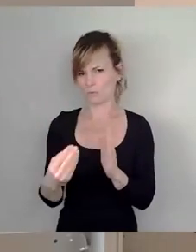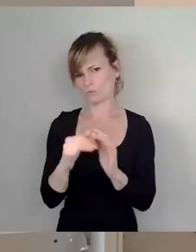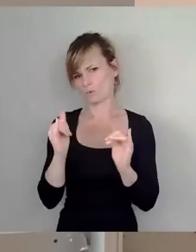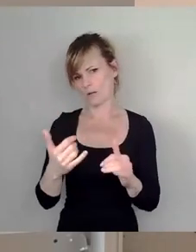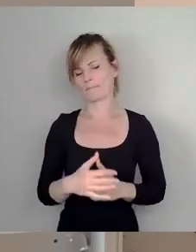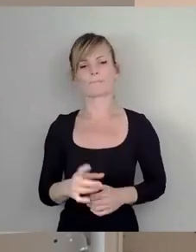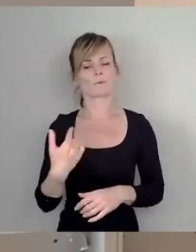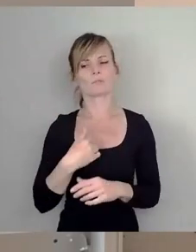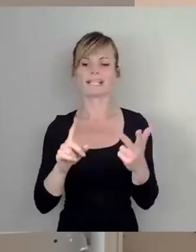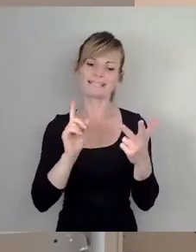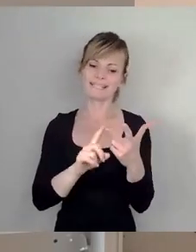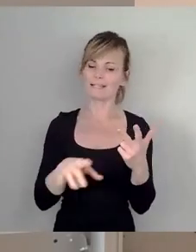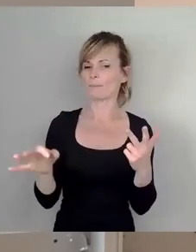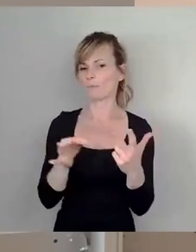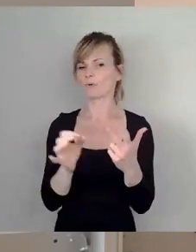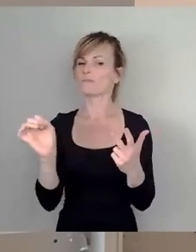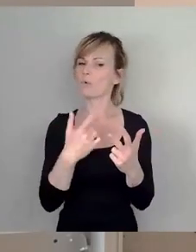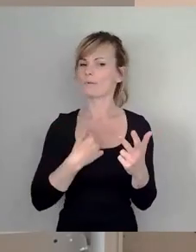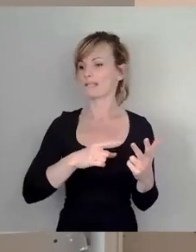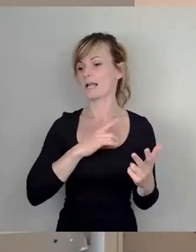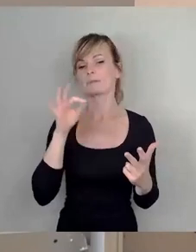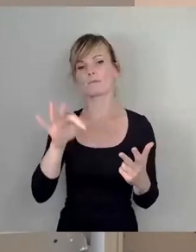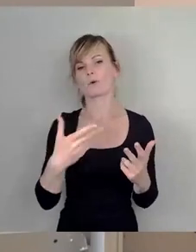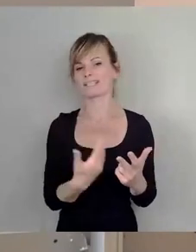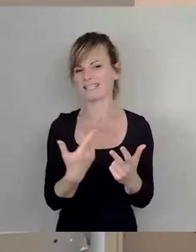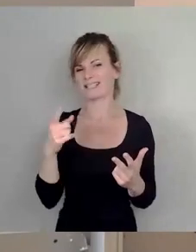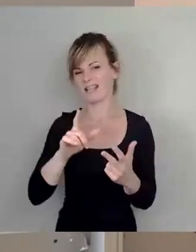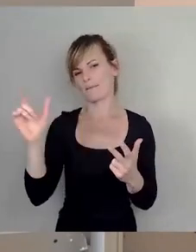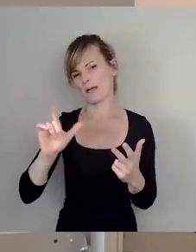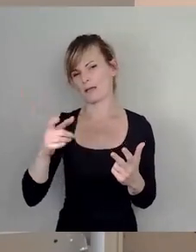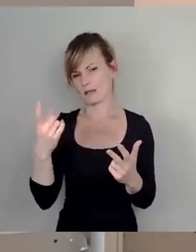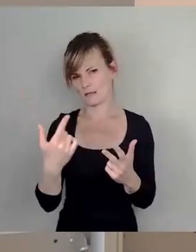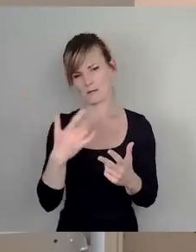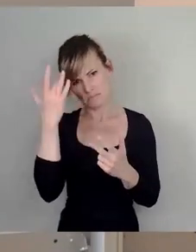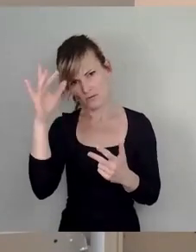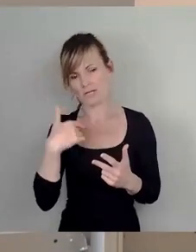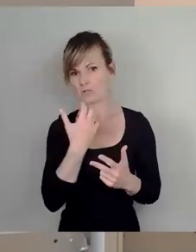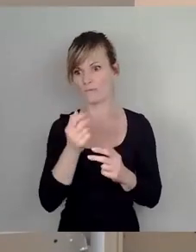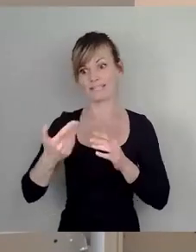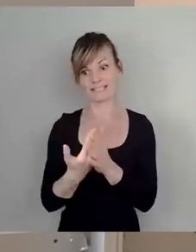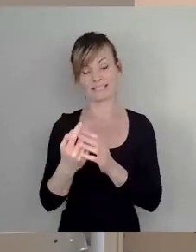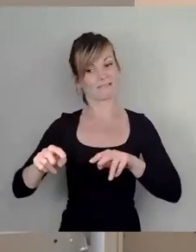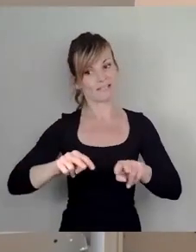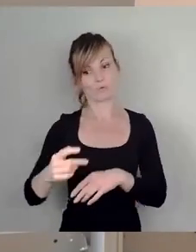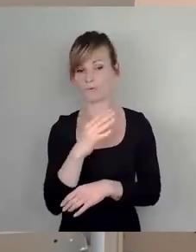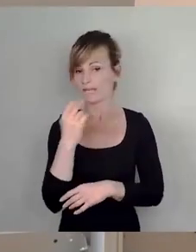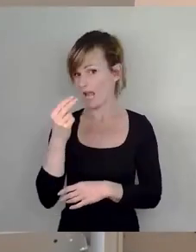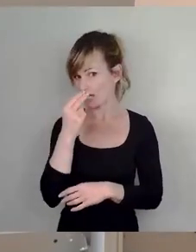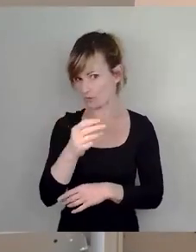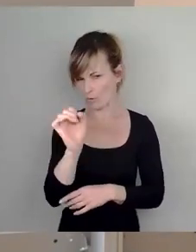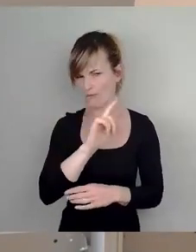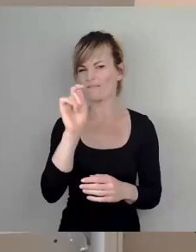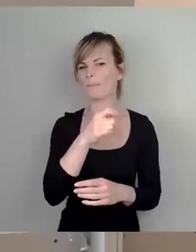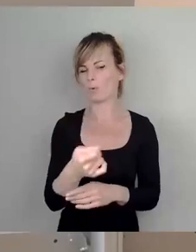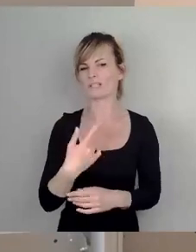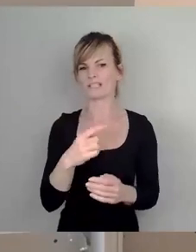Und mein dritter Punkt, warum ich sehr stark für Freetags brenne und warum ich hoffe, dass das Video sich ganz viele angucken, weil nämlich die Verbotsparteien von